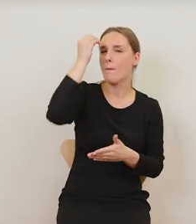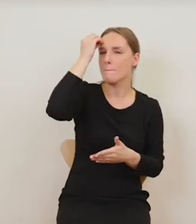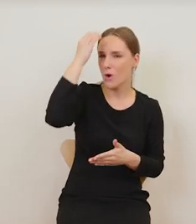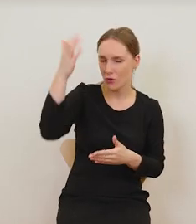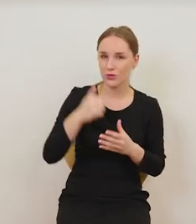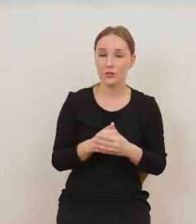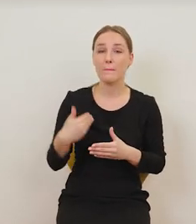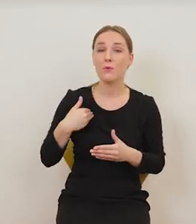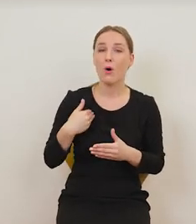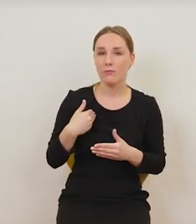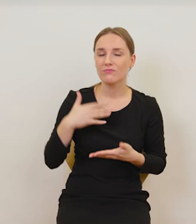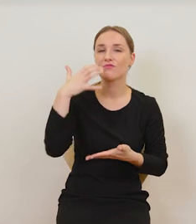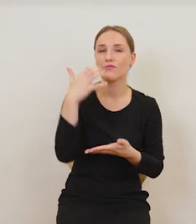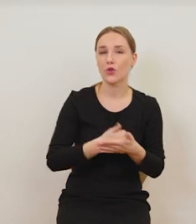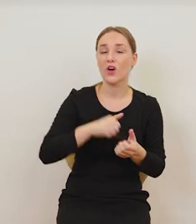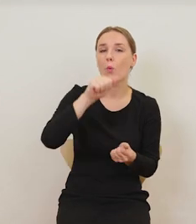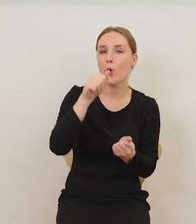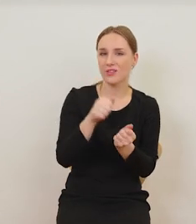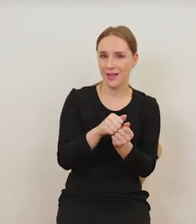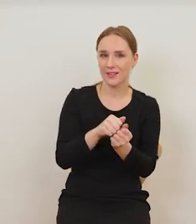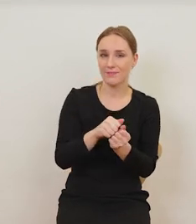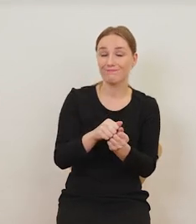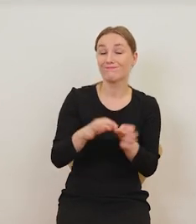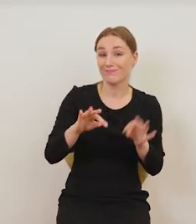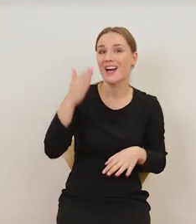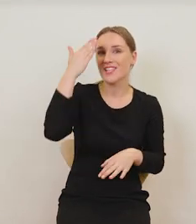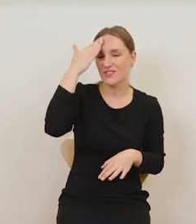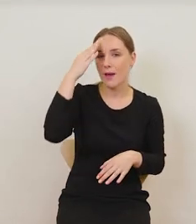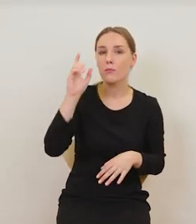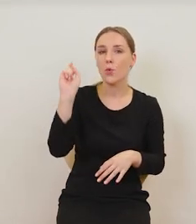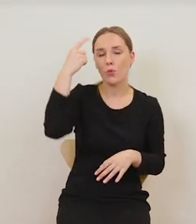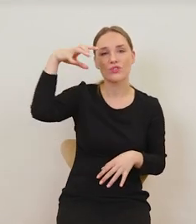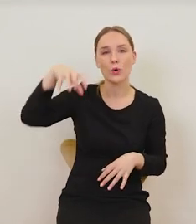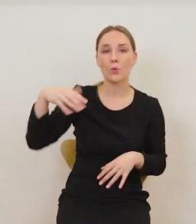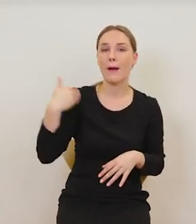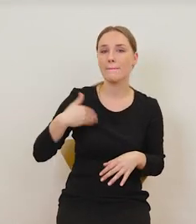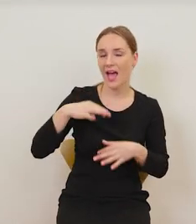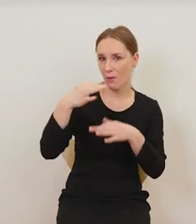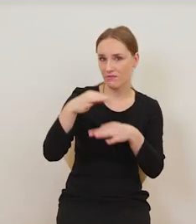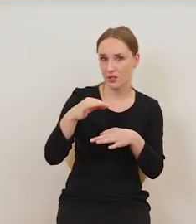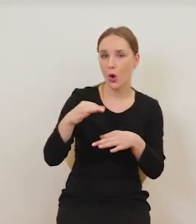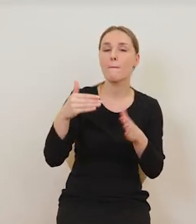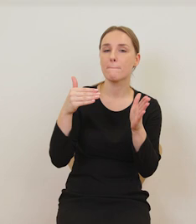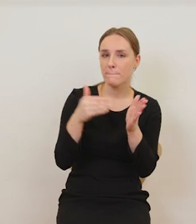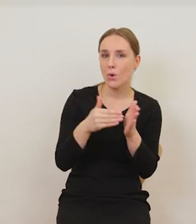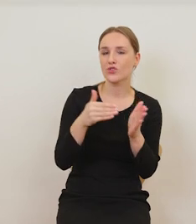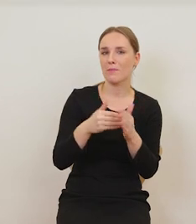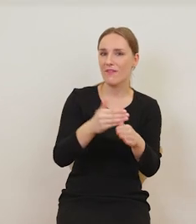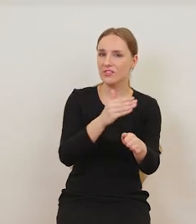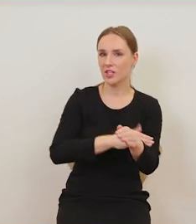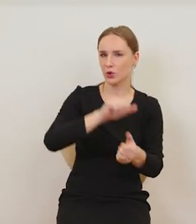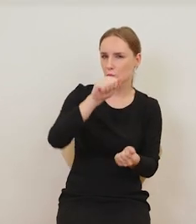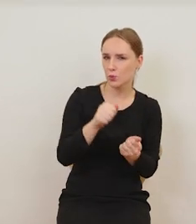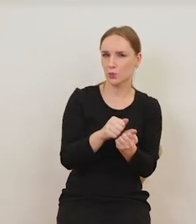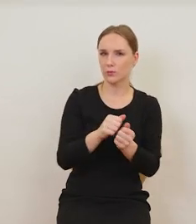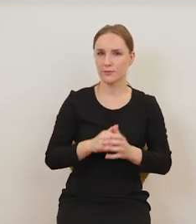stosowali chłodzenie. Wiemy doskonale, że zwłaszcza białe wina powinny być podawane na stół w postaci schłodzonej.